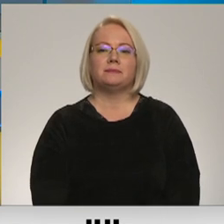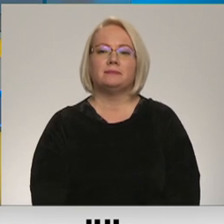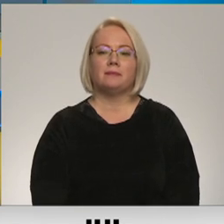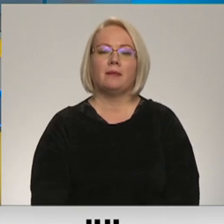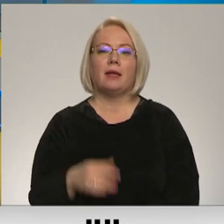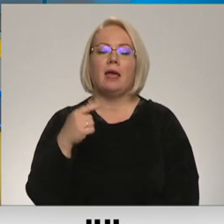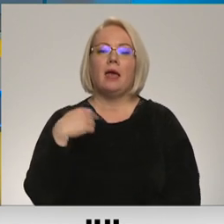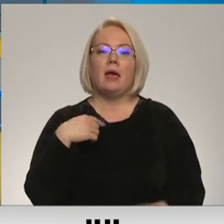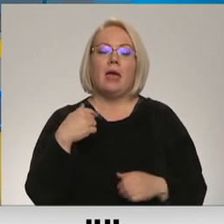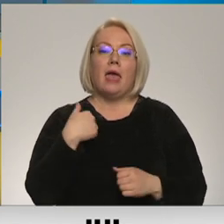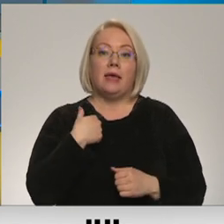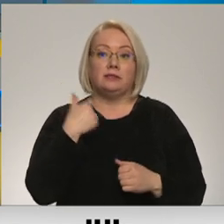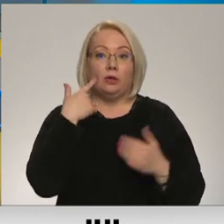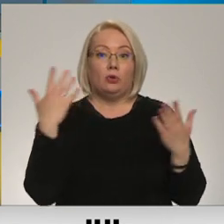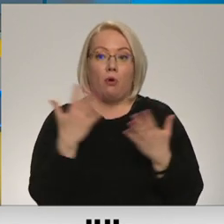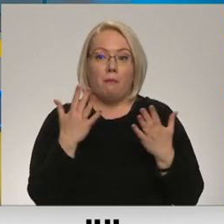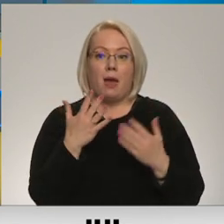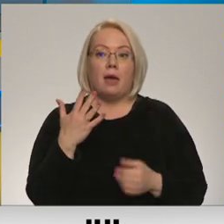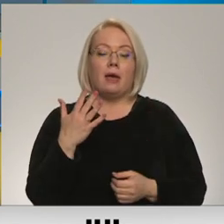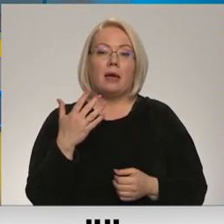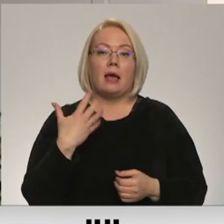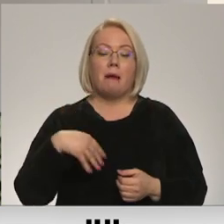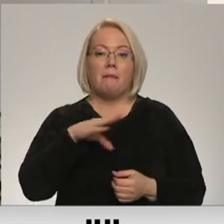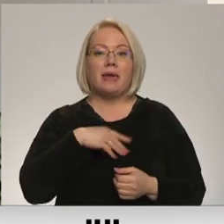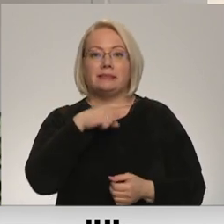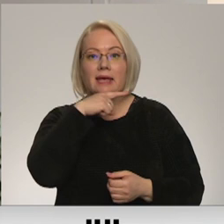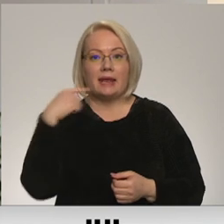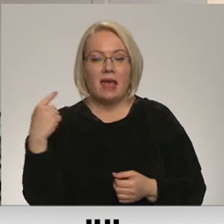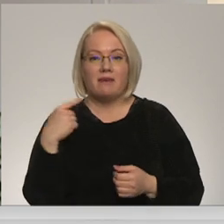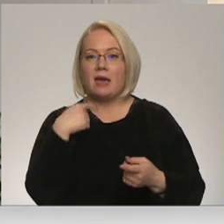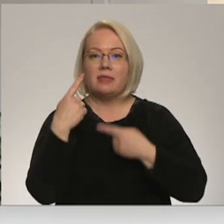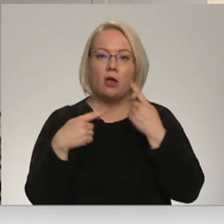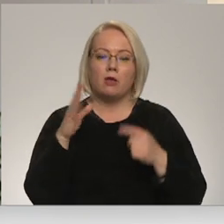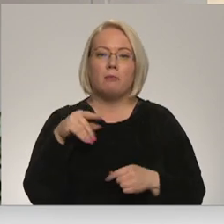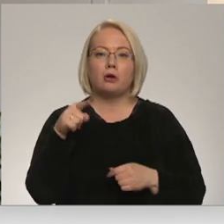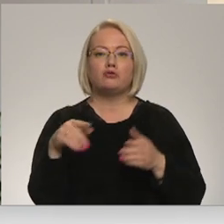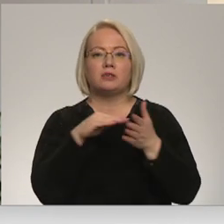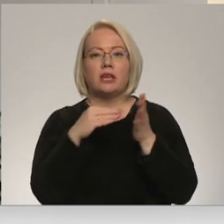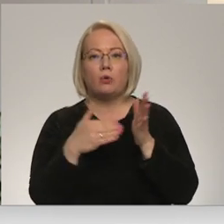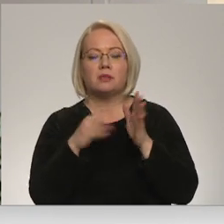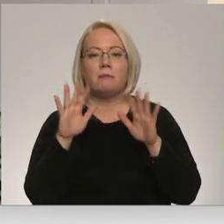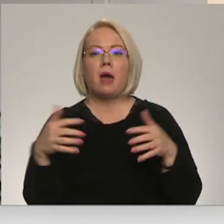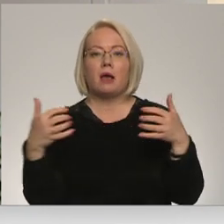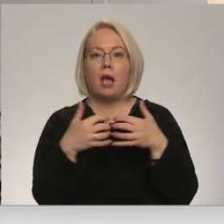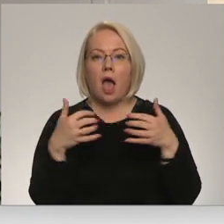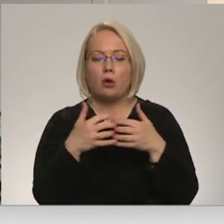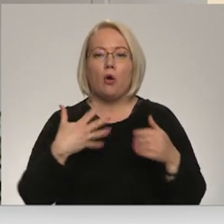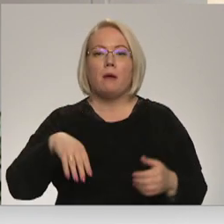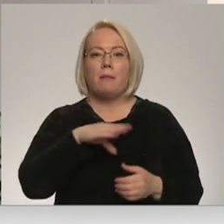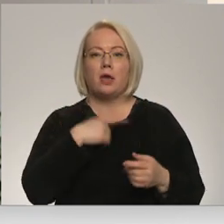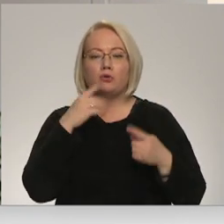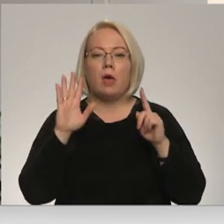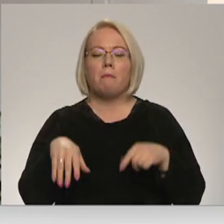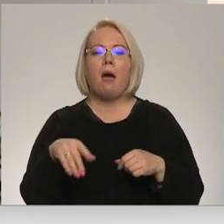Laura, domāju, ka mēs kaut Krievijā arī nerunā pašu situāciju, ka par kāru, mēs varam runāt par kāra